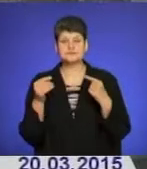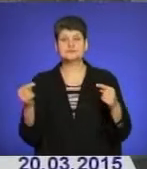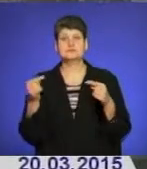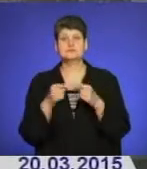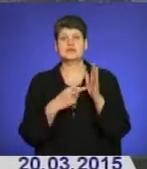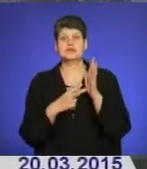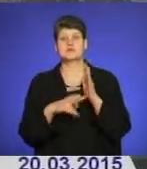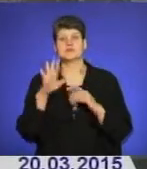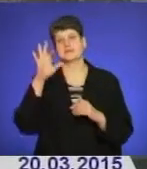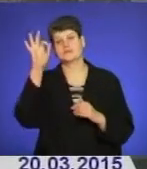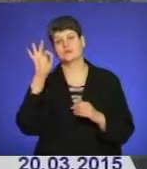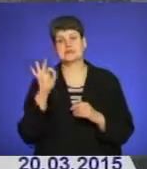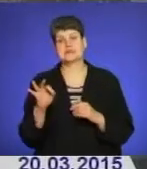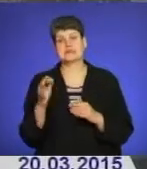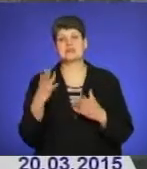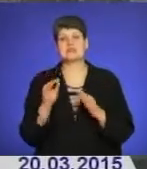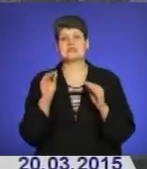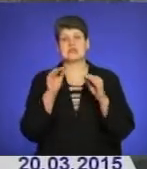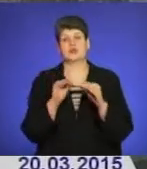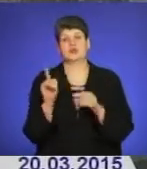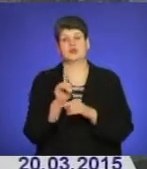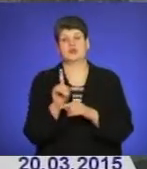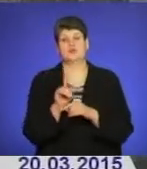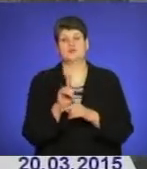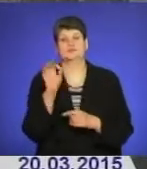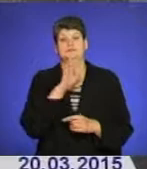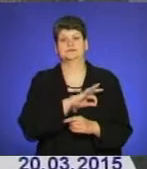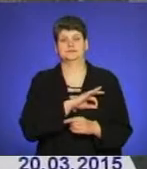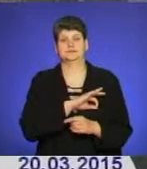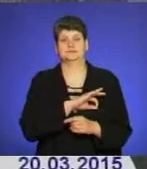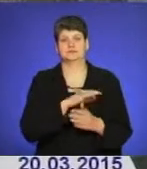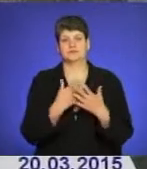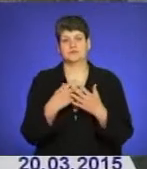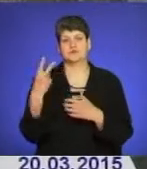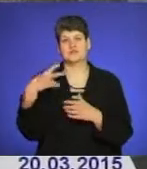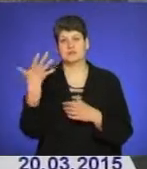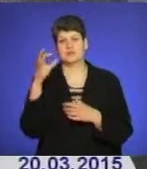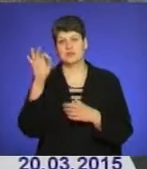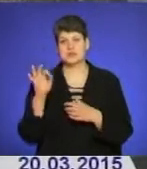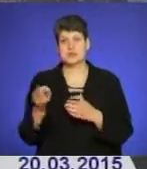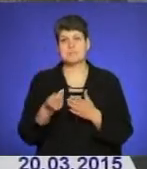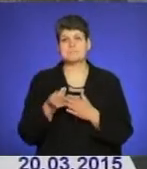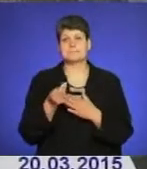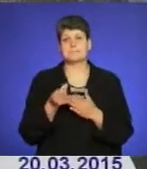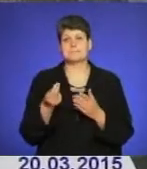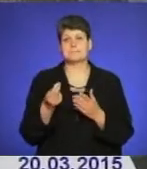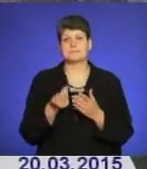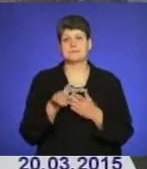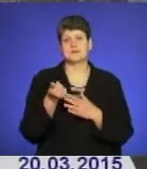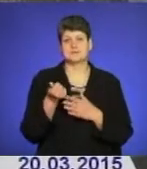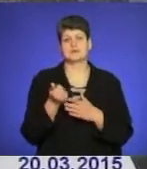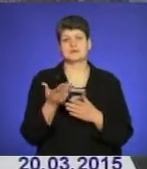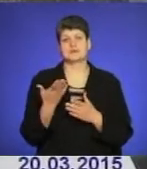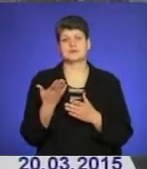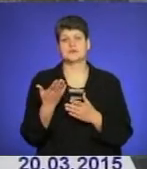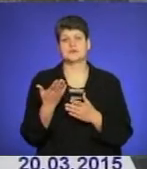розмірі 75% від встановлених нормативів споживання, Тобто 25% вартості комунальних послуг